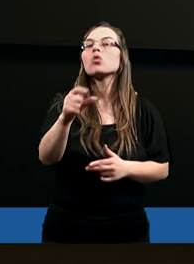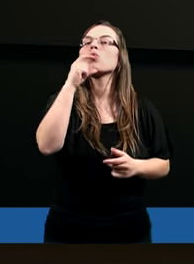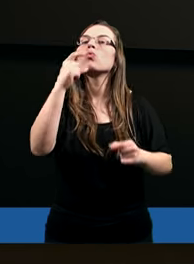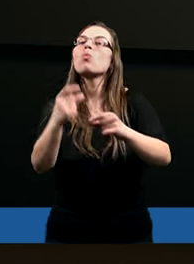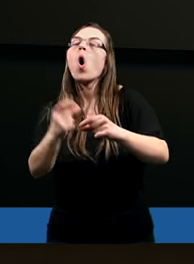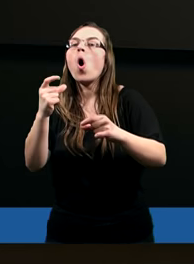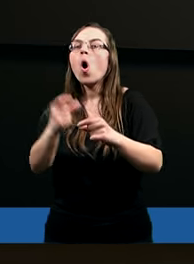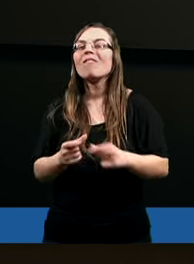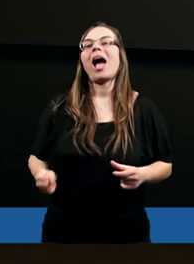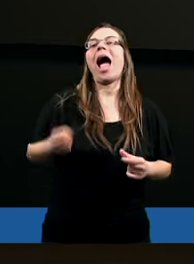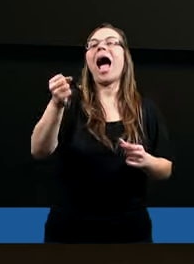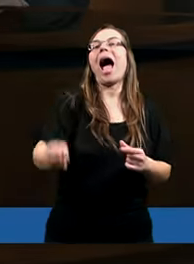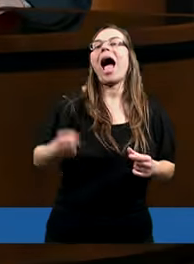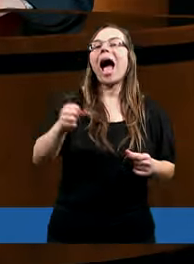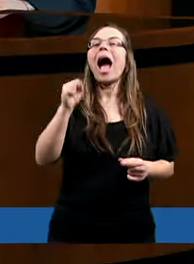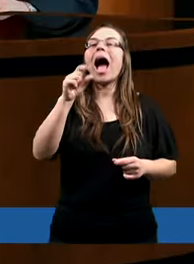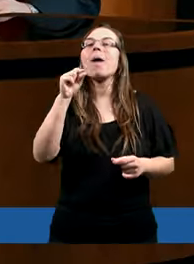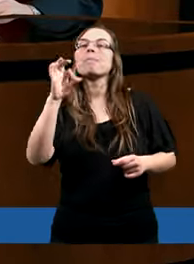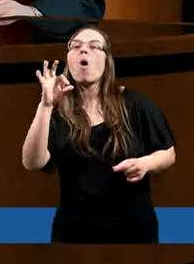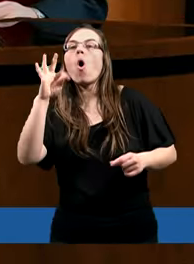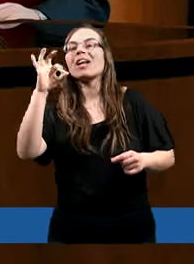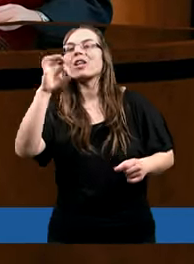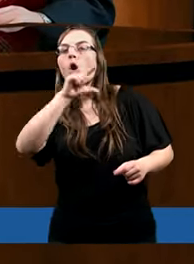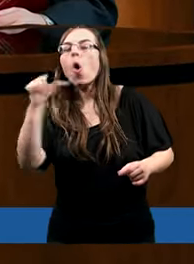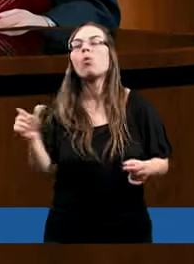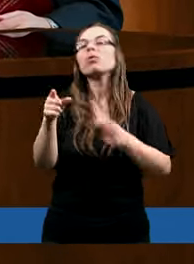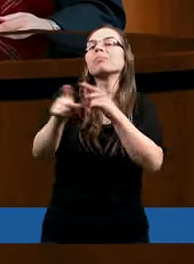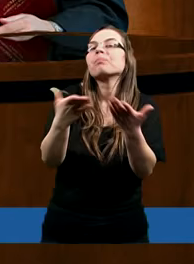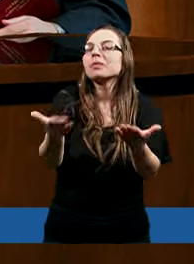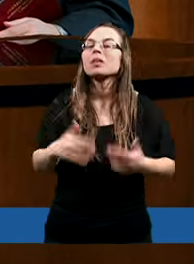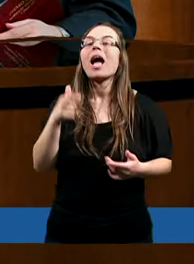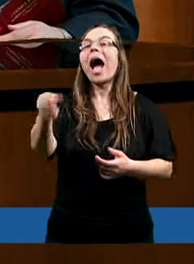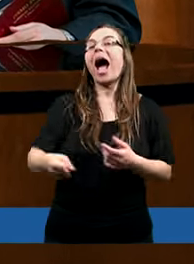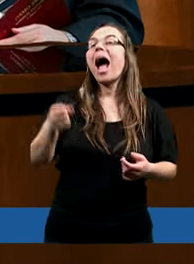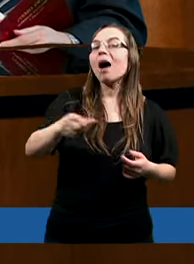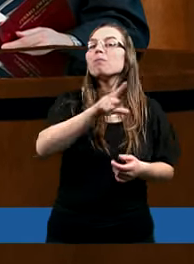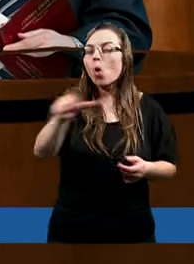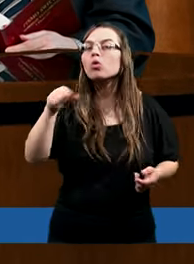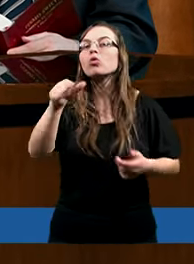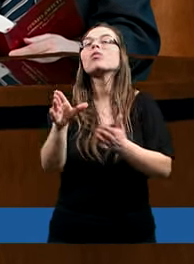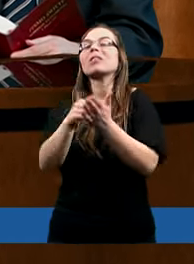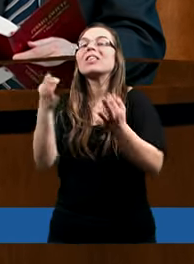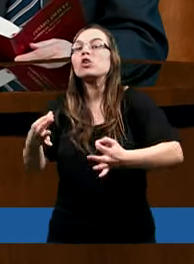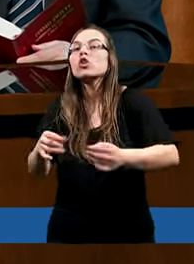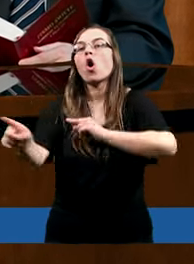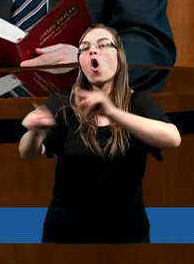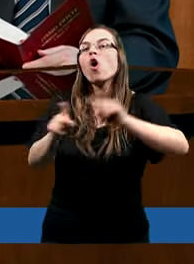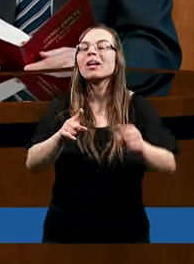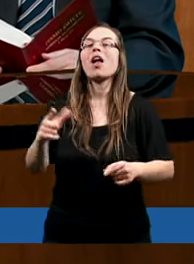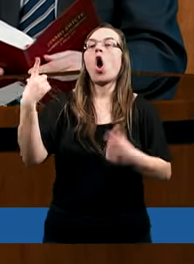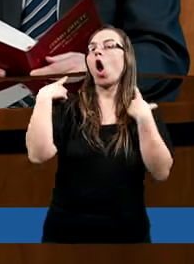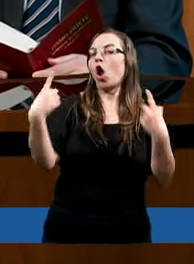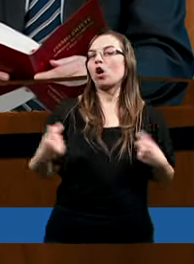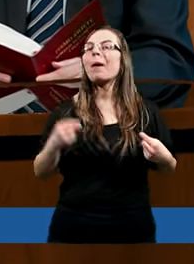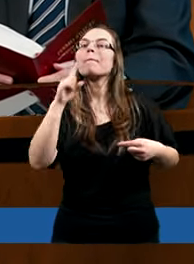apostoł? Co by to dzisiaj znaczyło? Apostoł to dzisiaj oznacza osoba